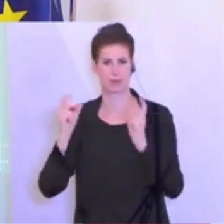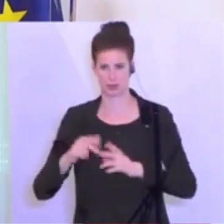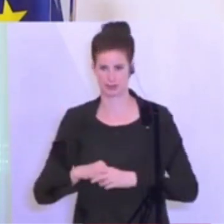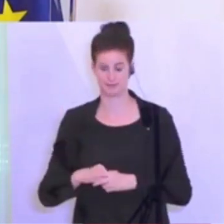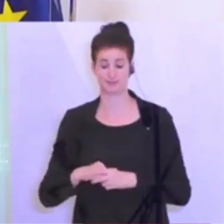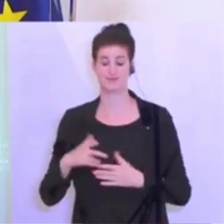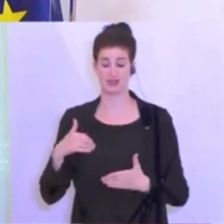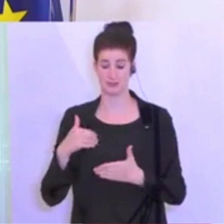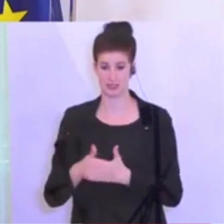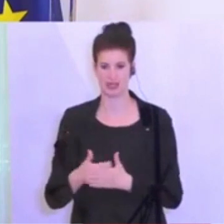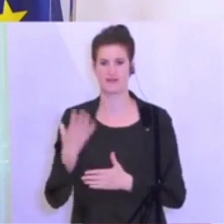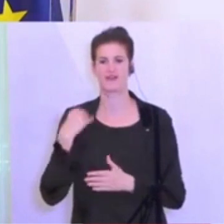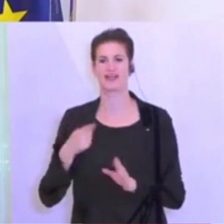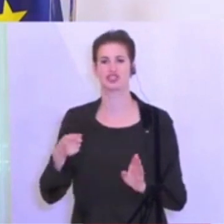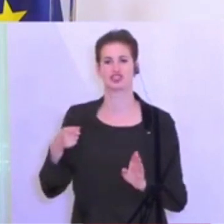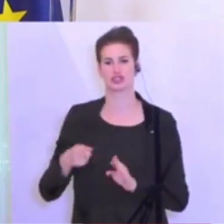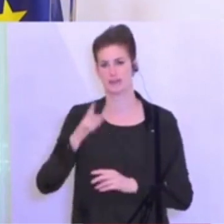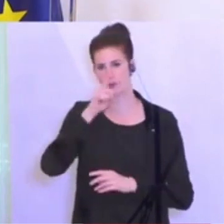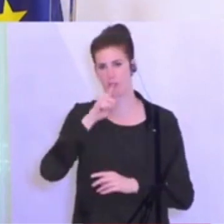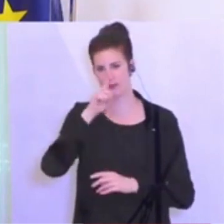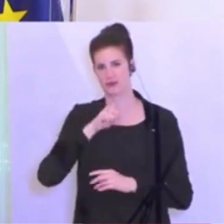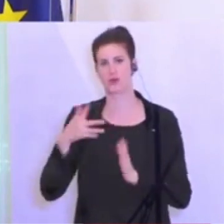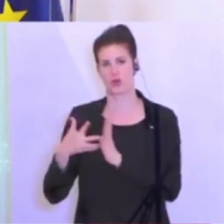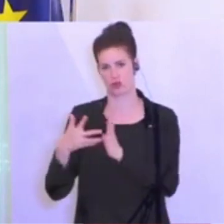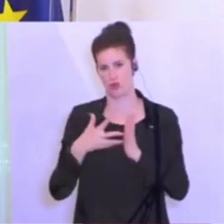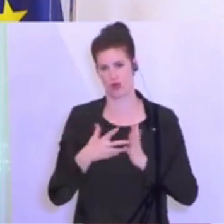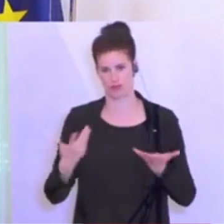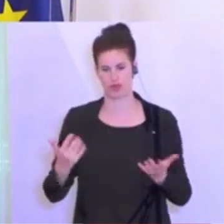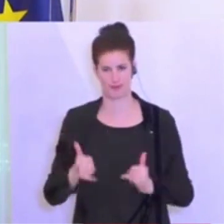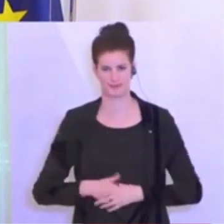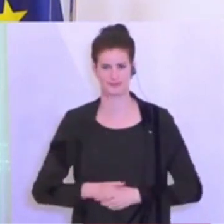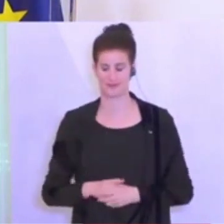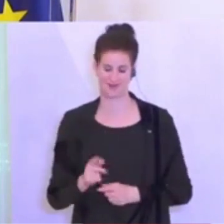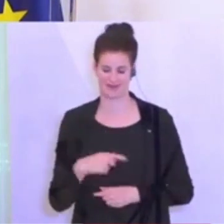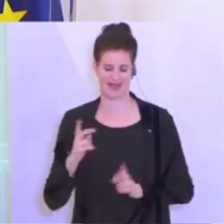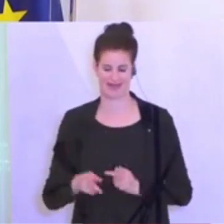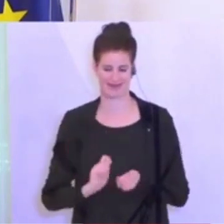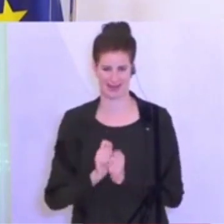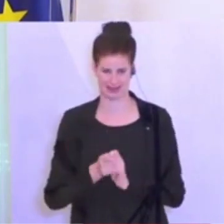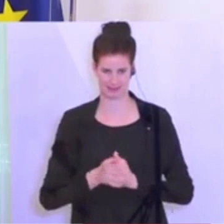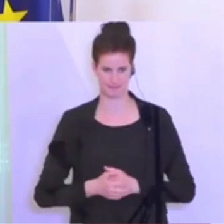stichprobenartige Kontrollen, aber eben stichprobenartige Kontrollen. Wir können das nicht ändern.